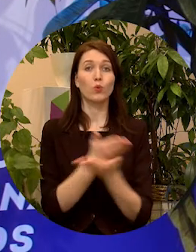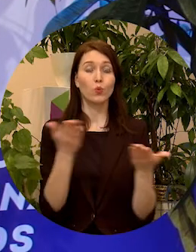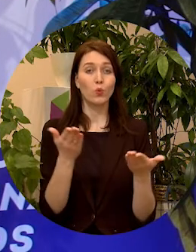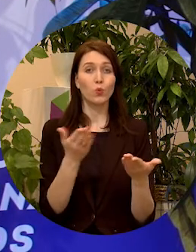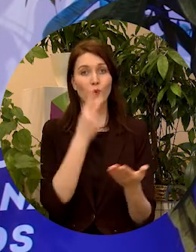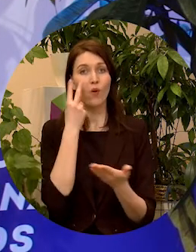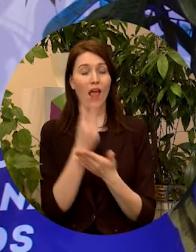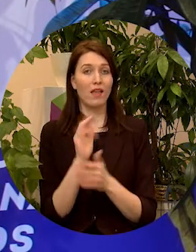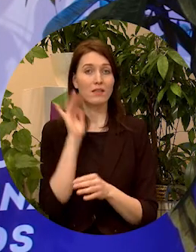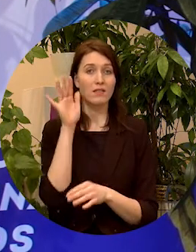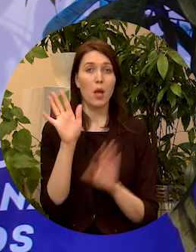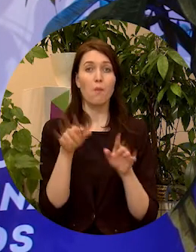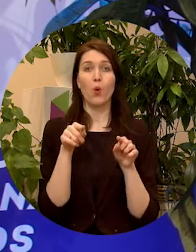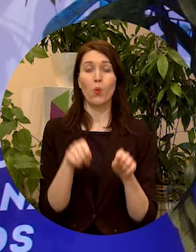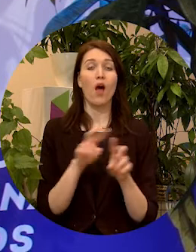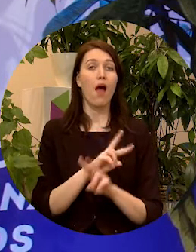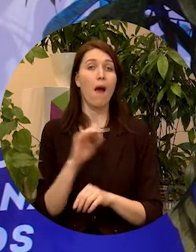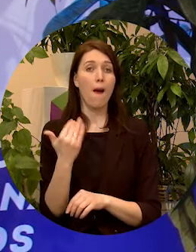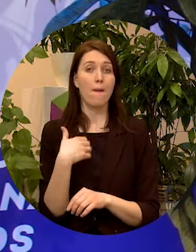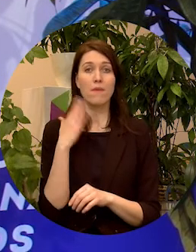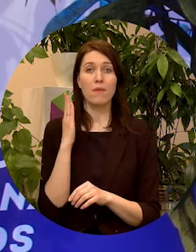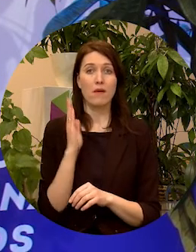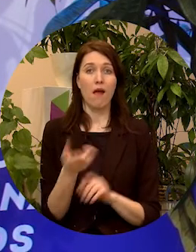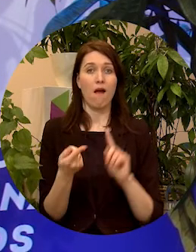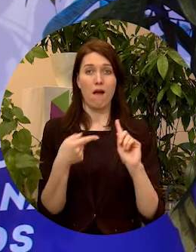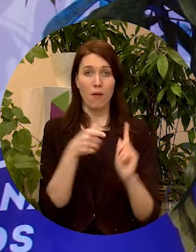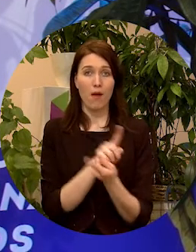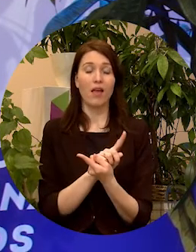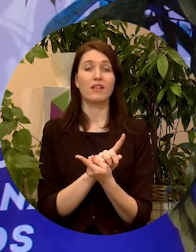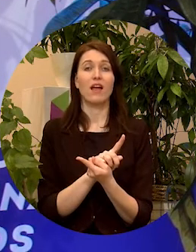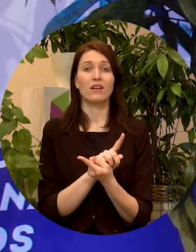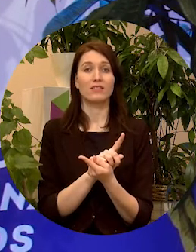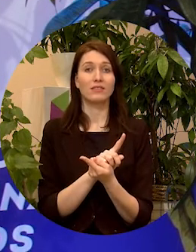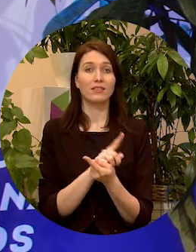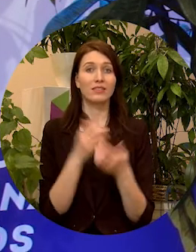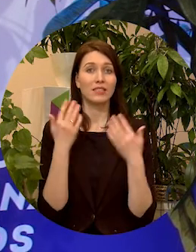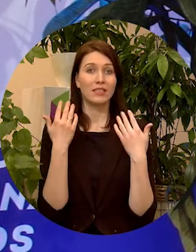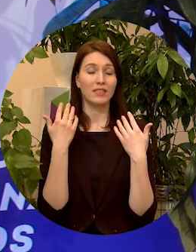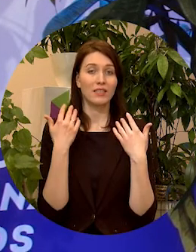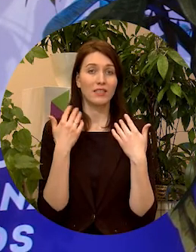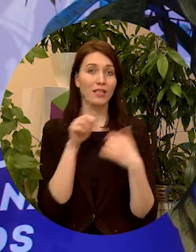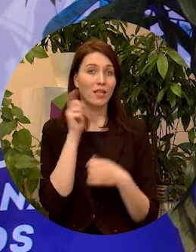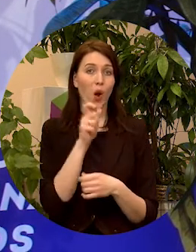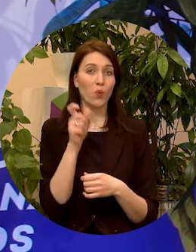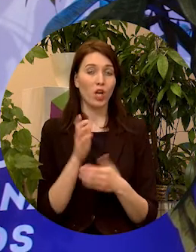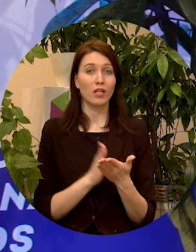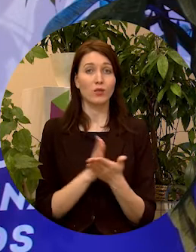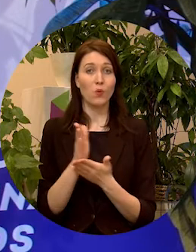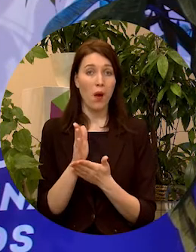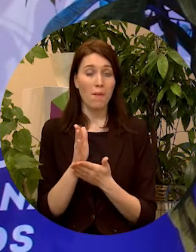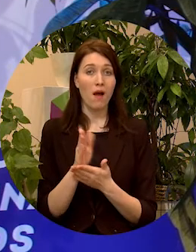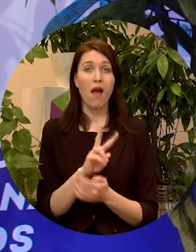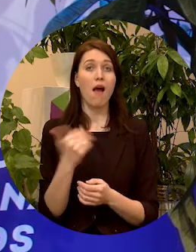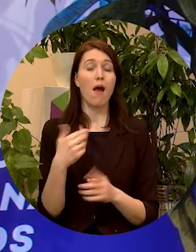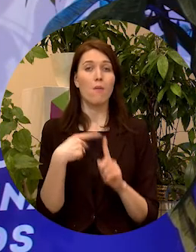vīziju par to, kam būtu jāmainās jaunatnes jomā, kam būtu